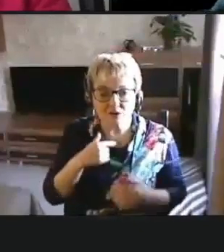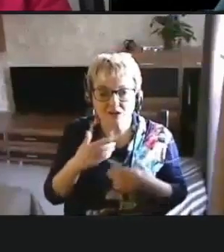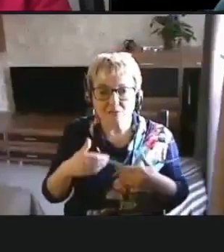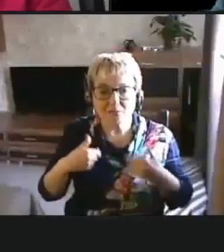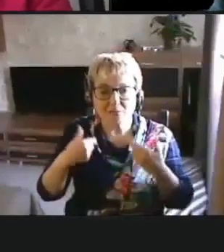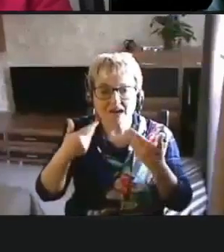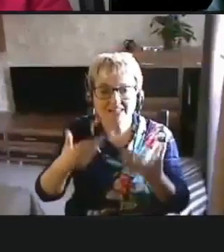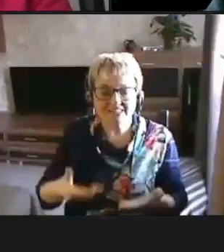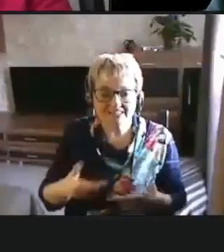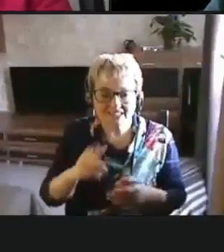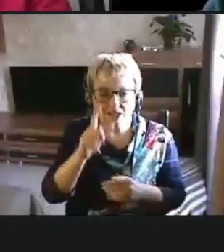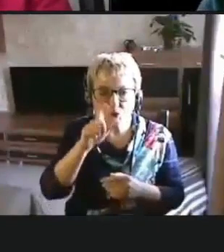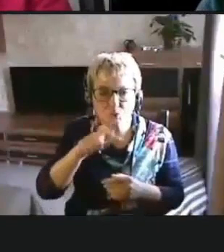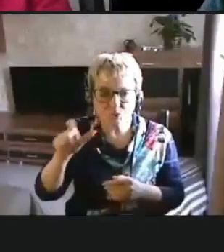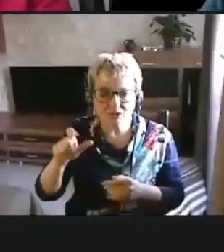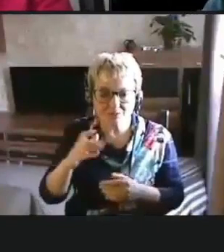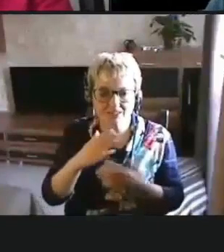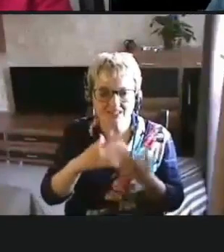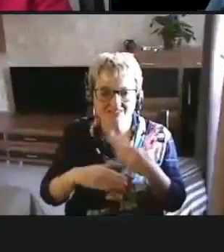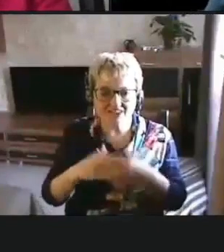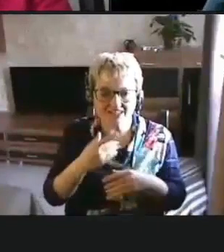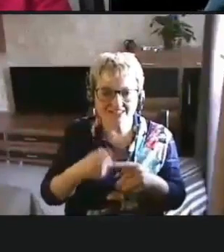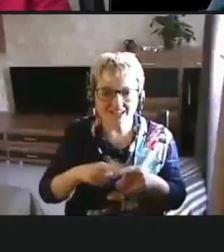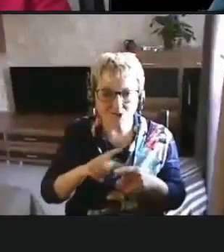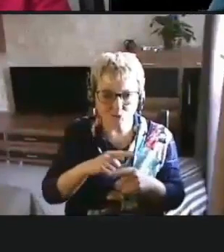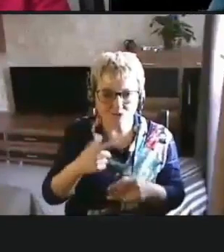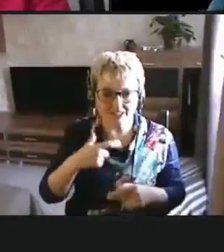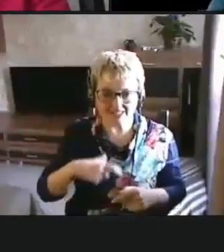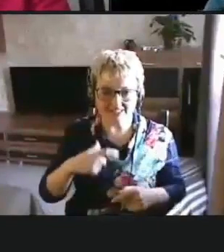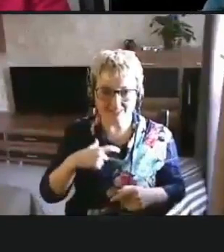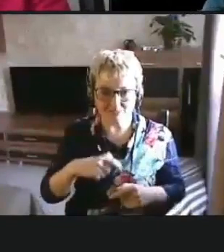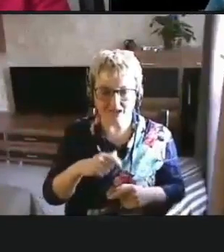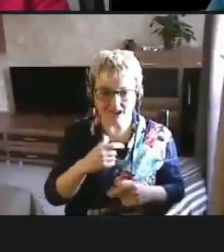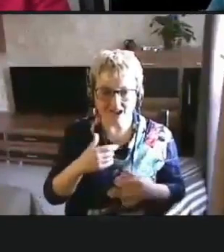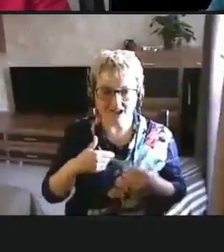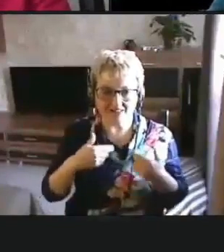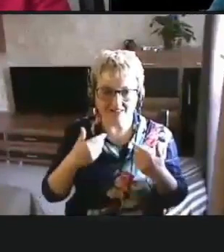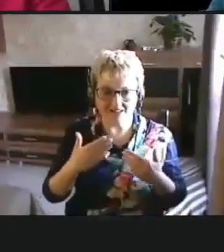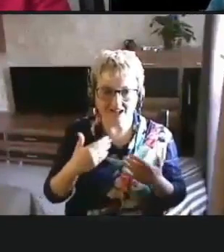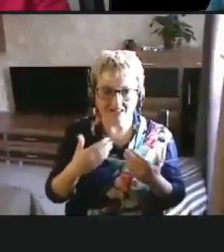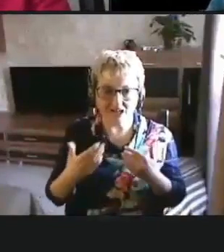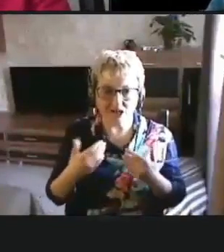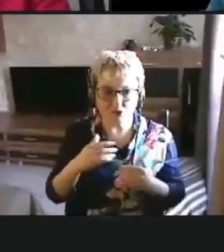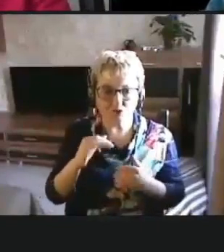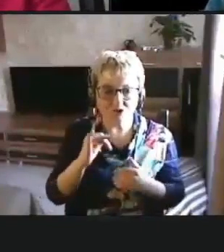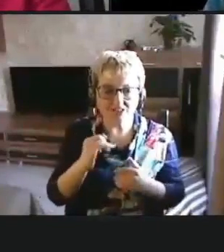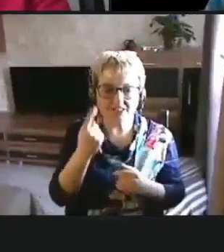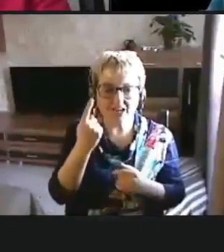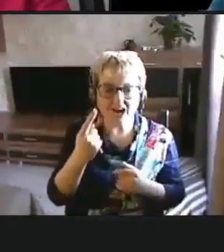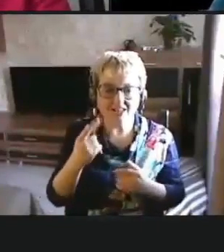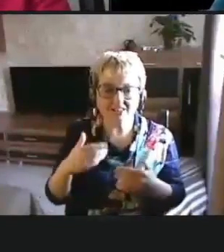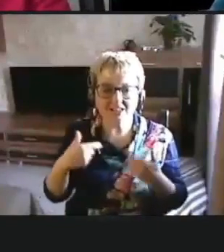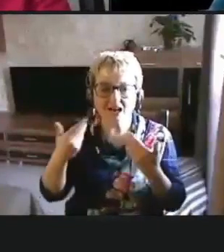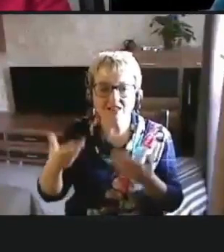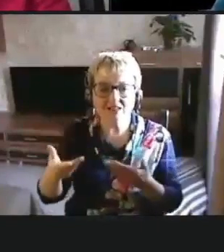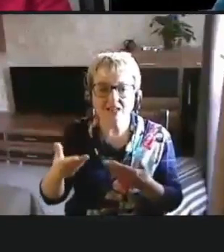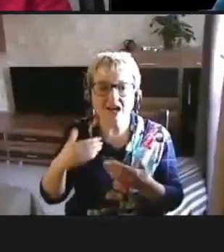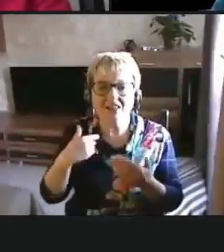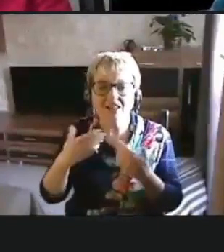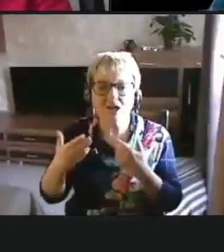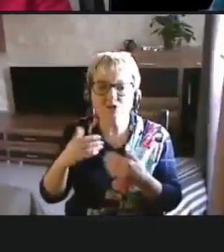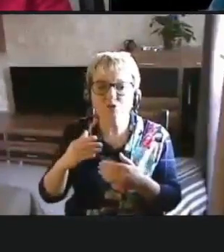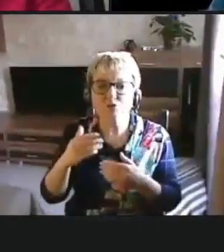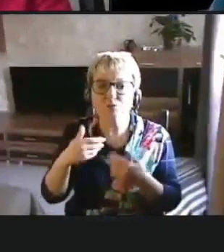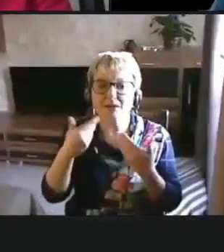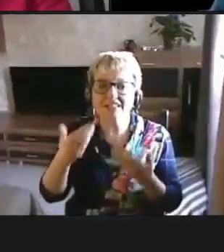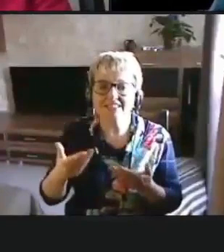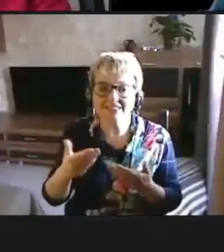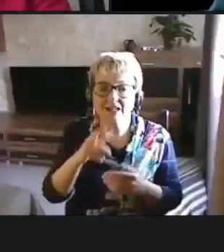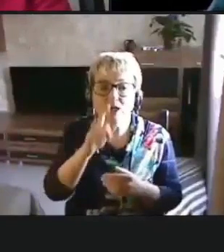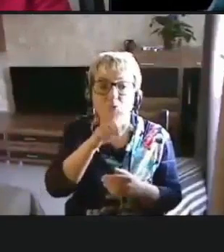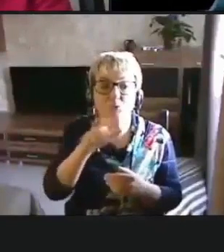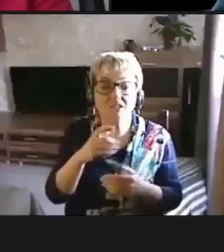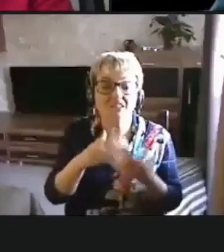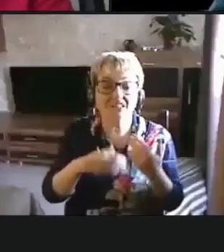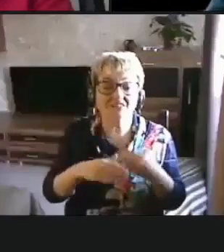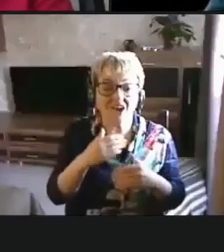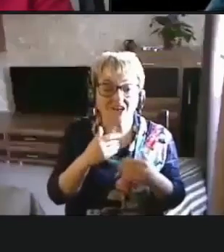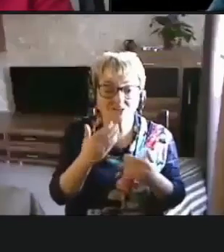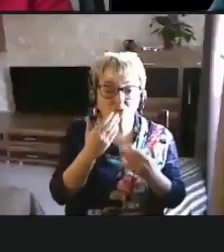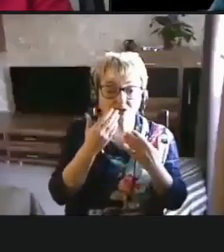к людям с инвалидностью, которым я себя отношу, и может быть один к людям без инвалидности, посыл к людям с инвалидностью, я